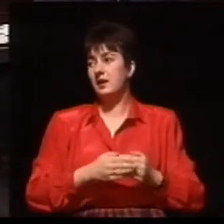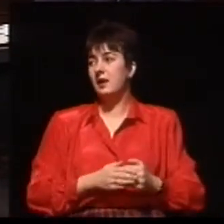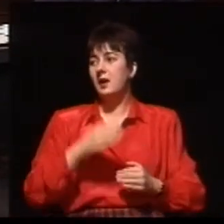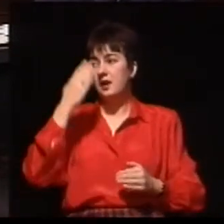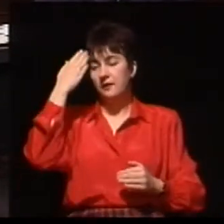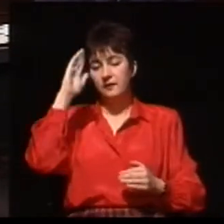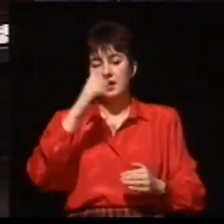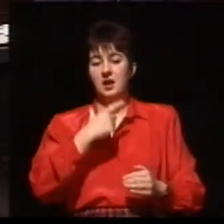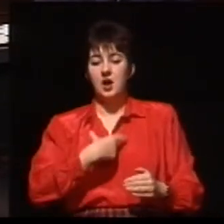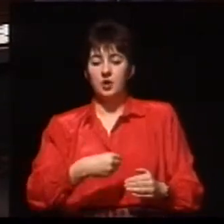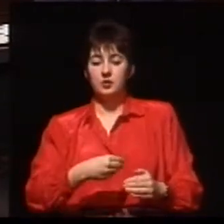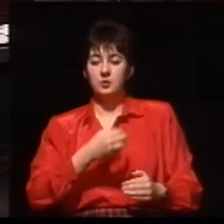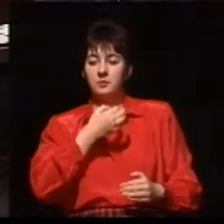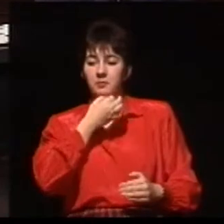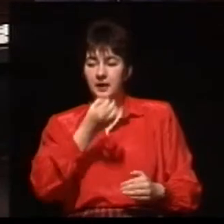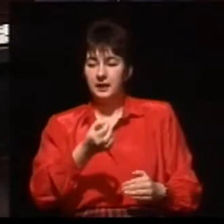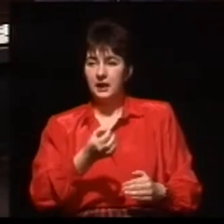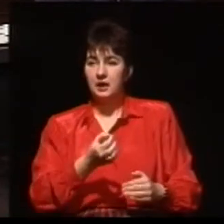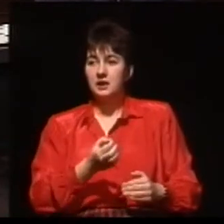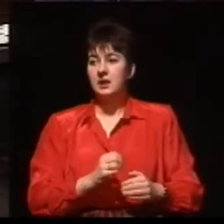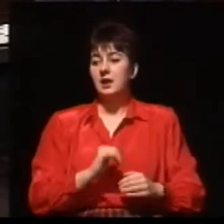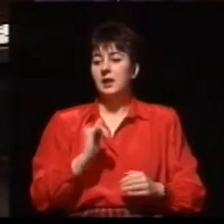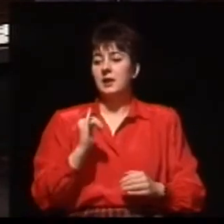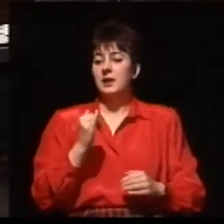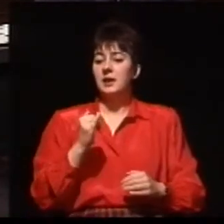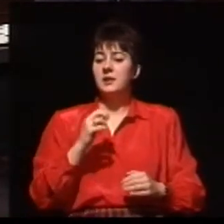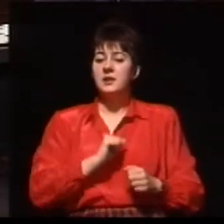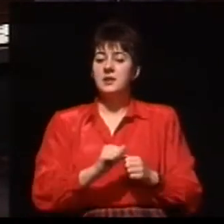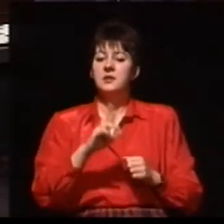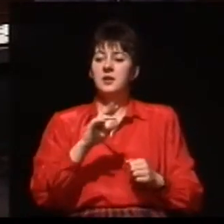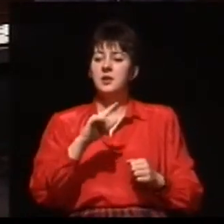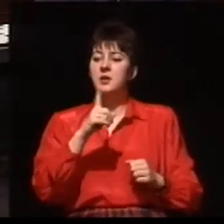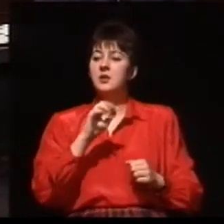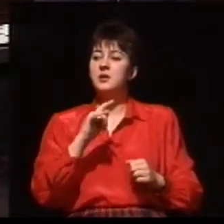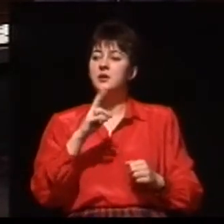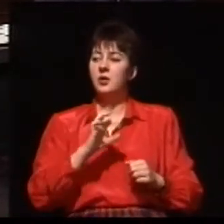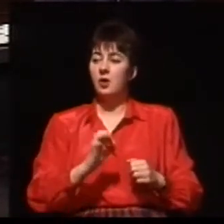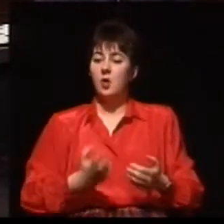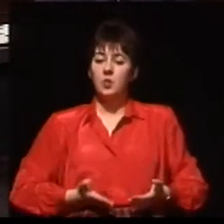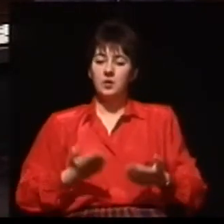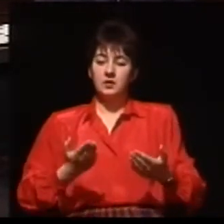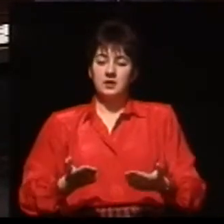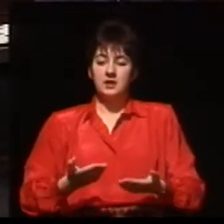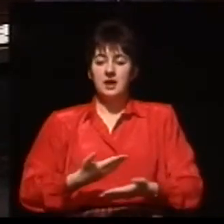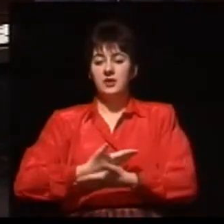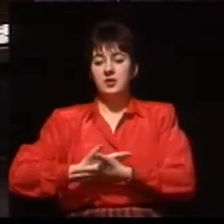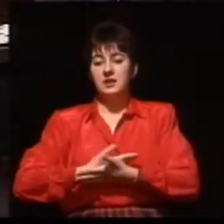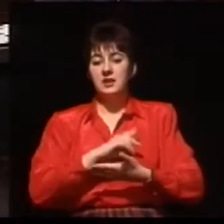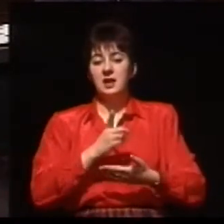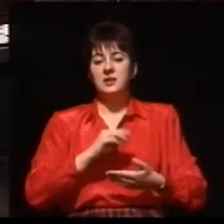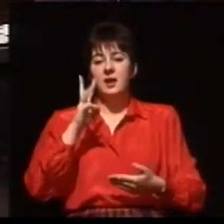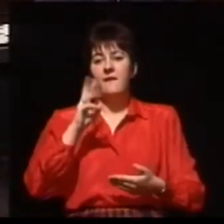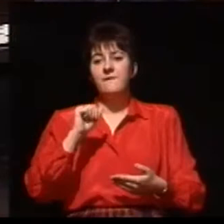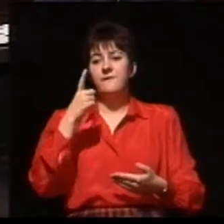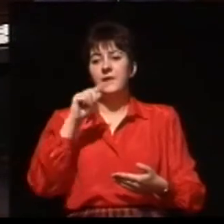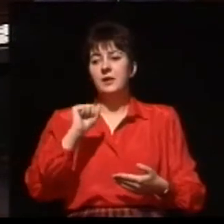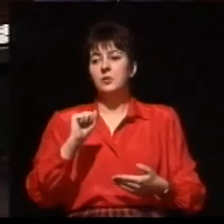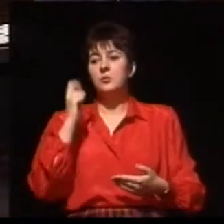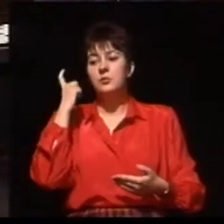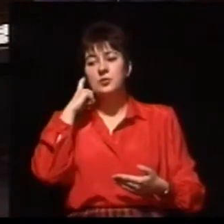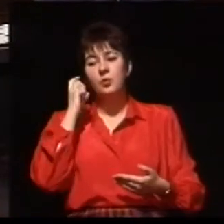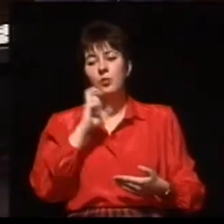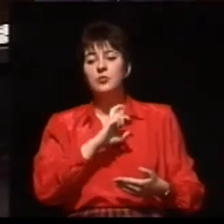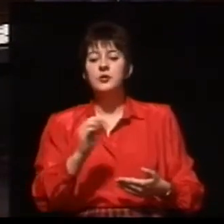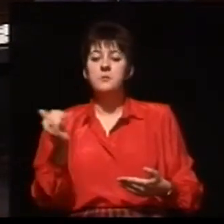dziecka z upośledzeniem słuchu i czy rodzice mogą takiemu upośledzeniu w jakikolwiek sposób zapobiec? Albo czy można tuż po urodzeniu